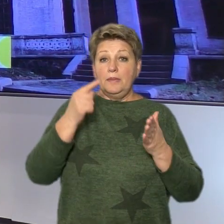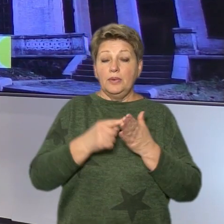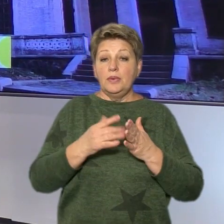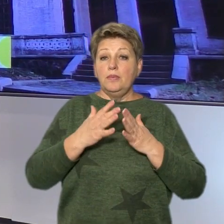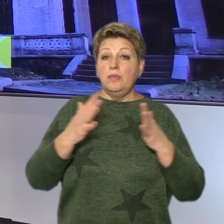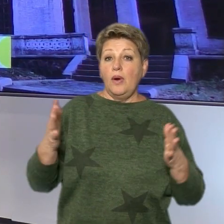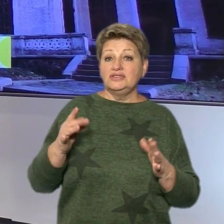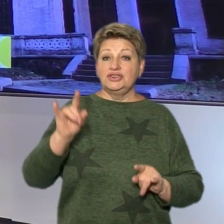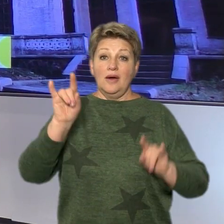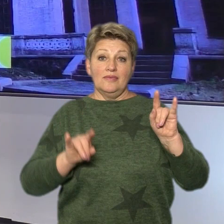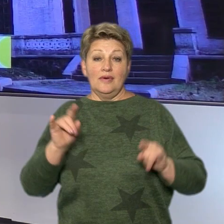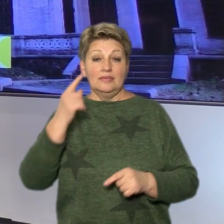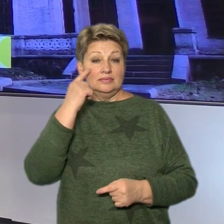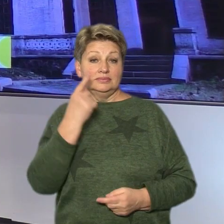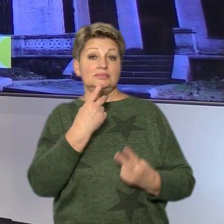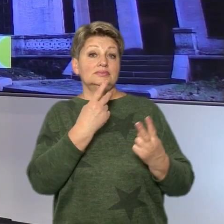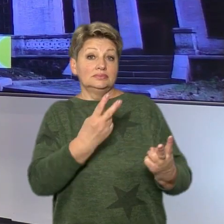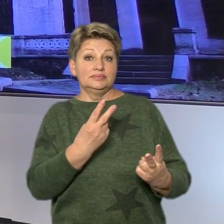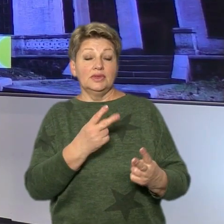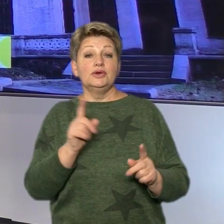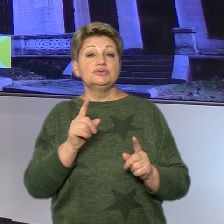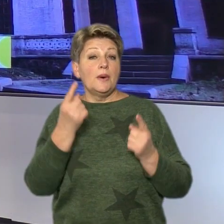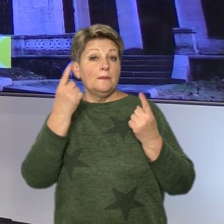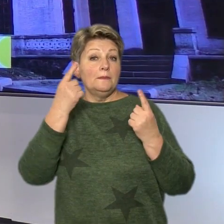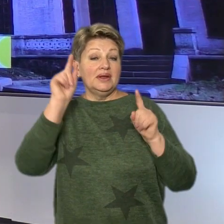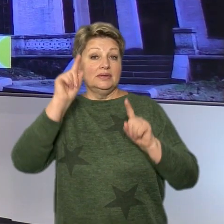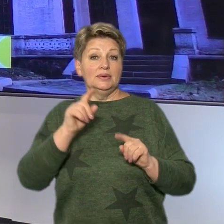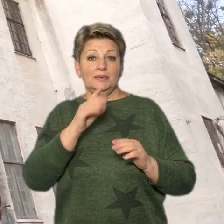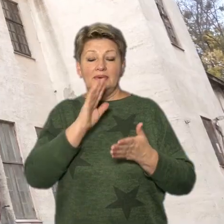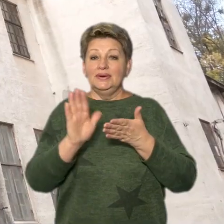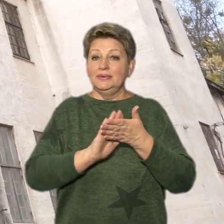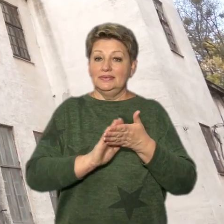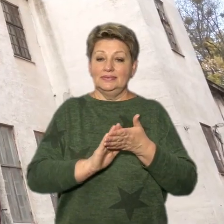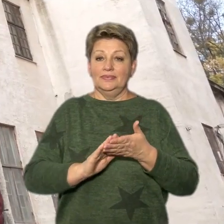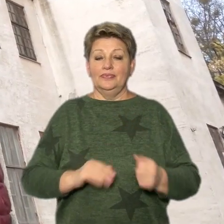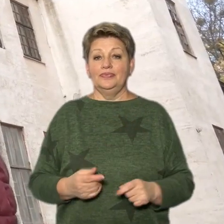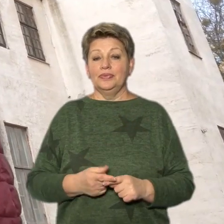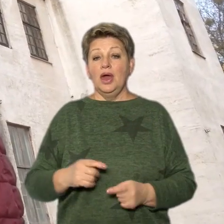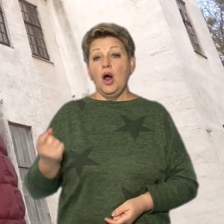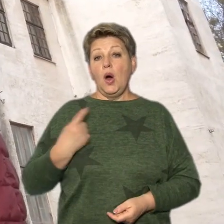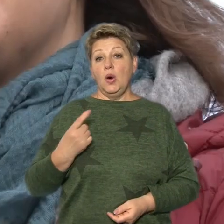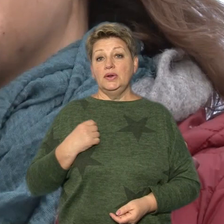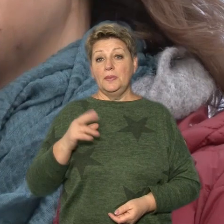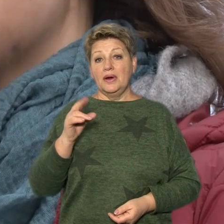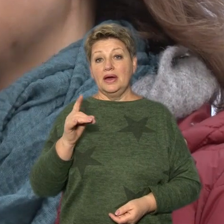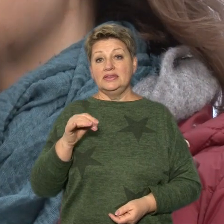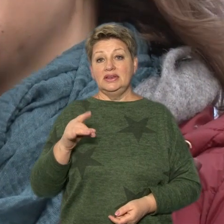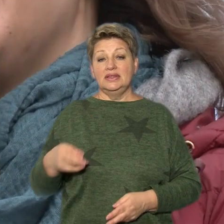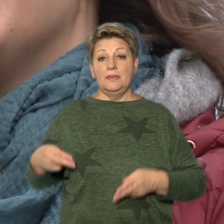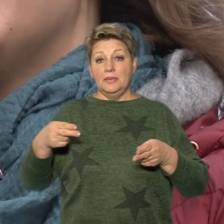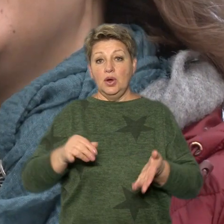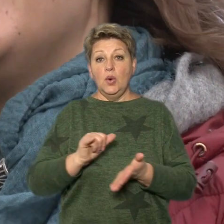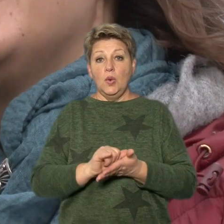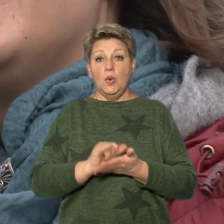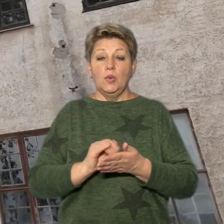підійшли творчо, каже пан Анатолій. Що саме вигадали, бачила Марія Гаврилян. Одеситка Катерина Бекасова переїхала в Умень на